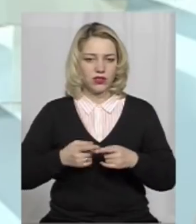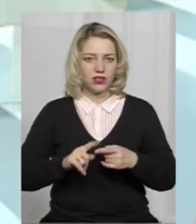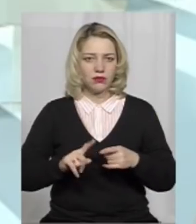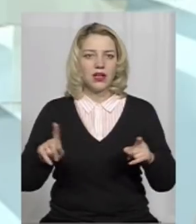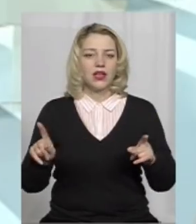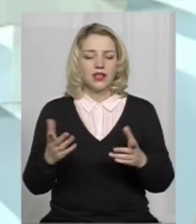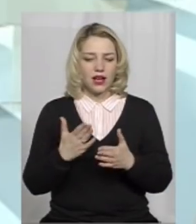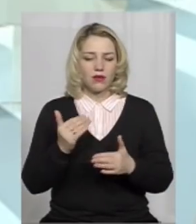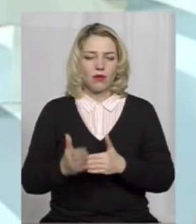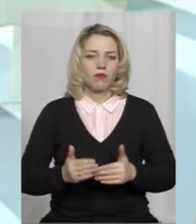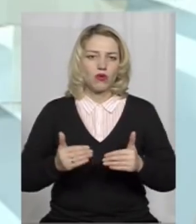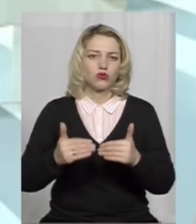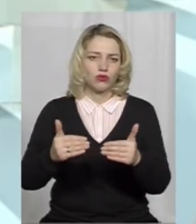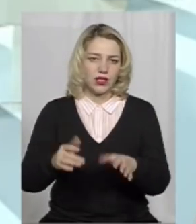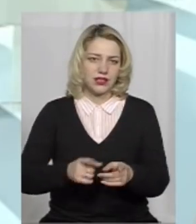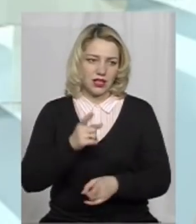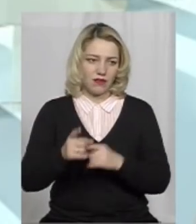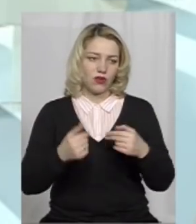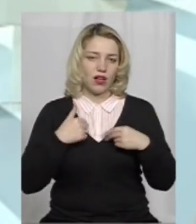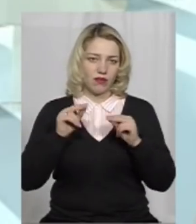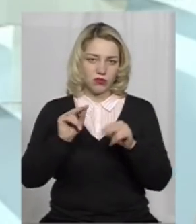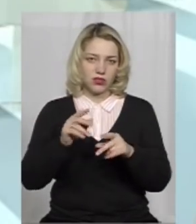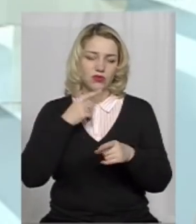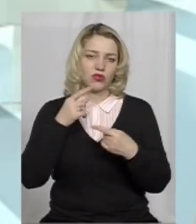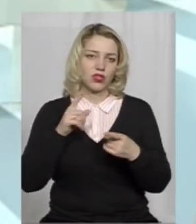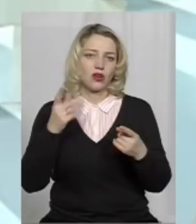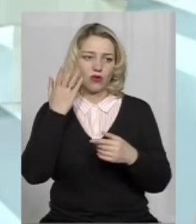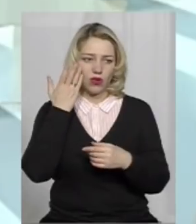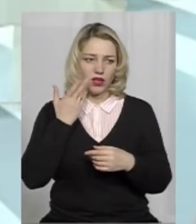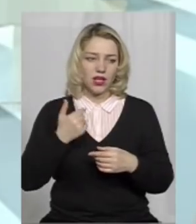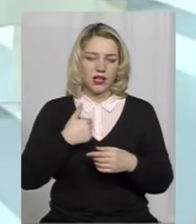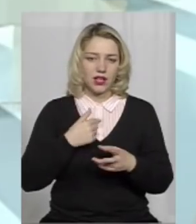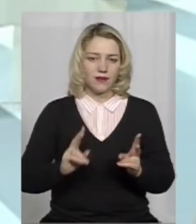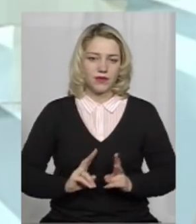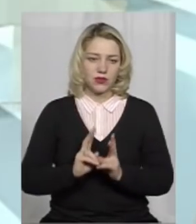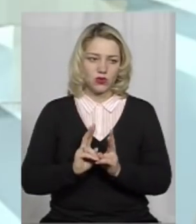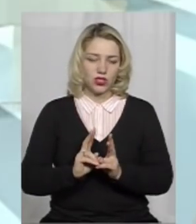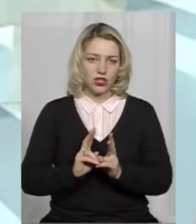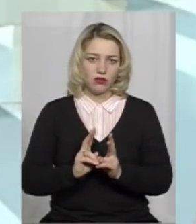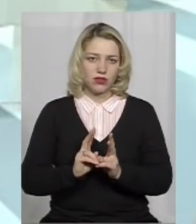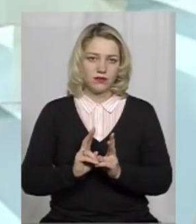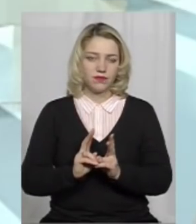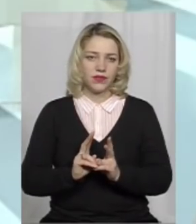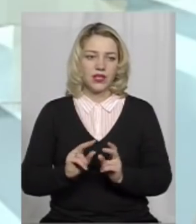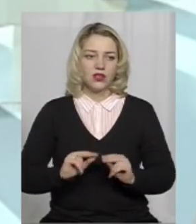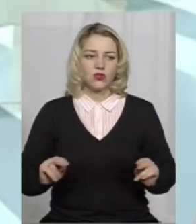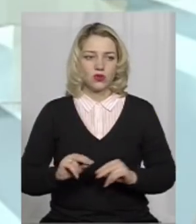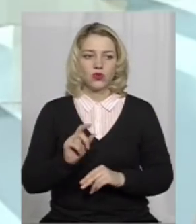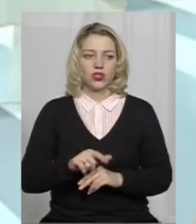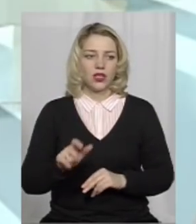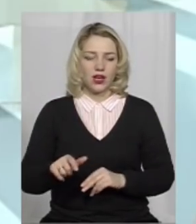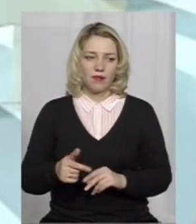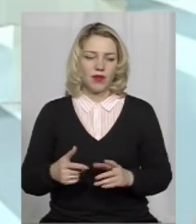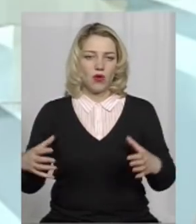просувається реформа. І я вам чесно відверто скажу, що коли я зустрічаюся з учителями